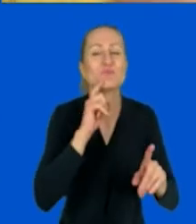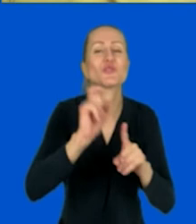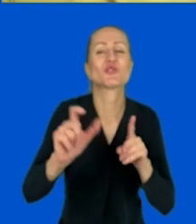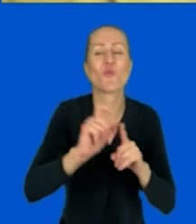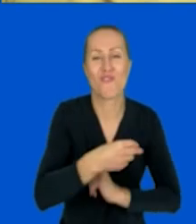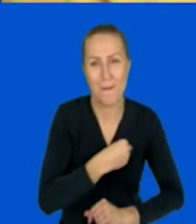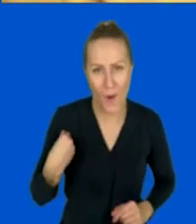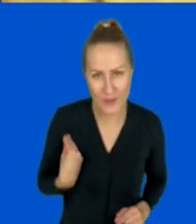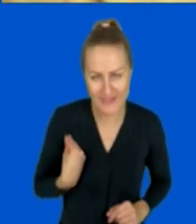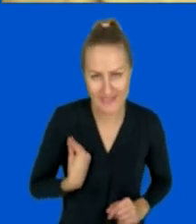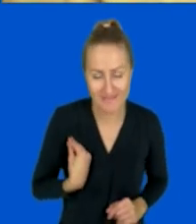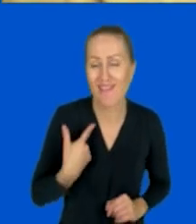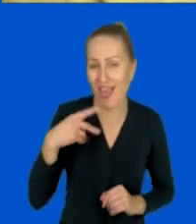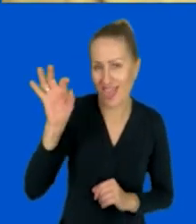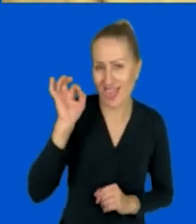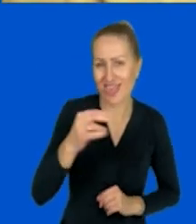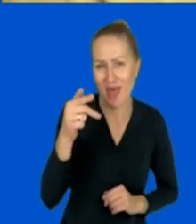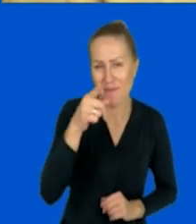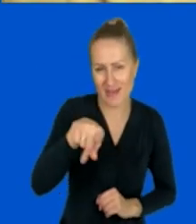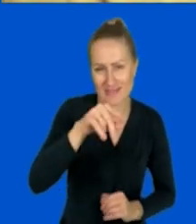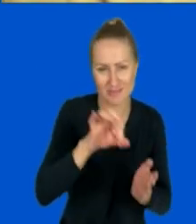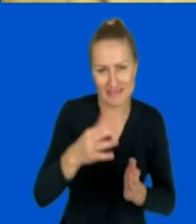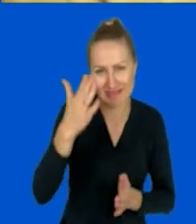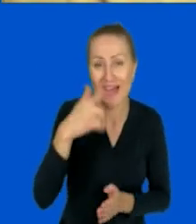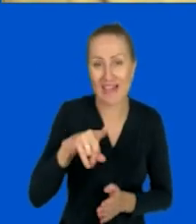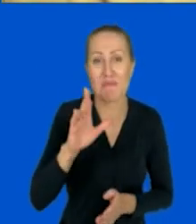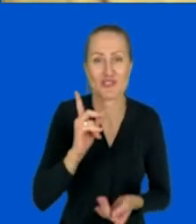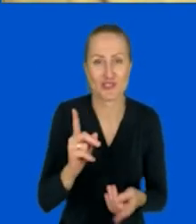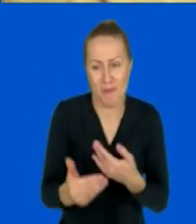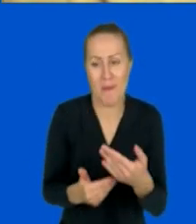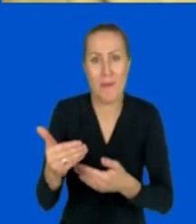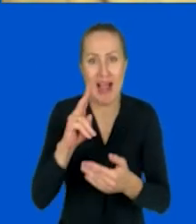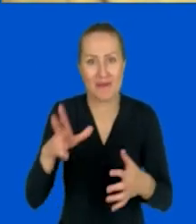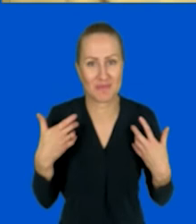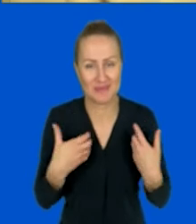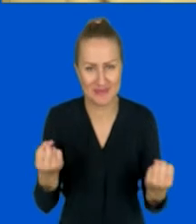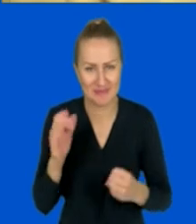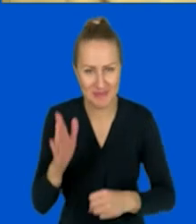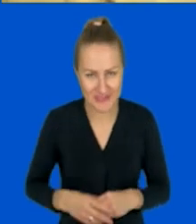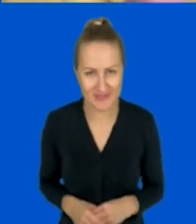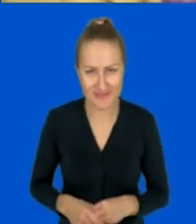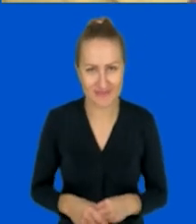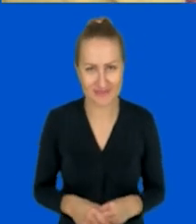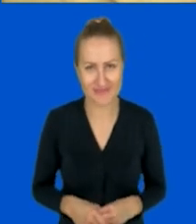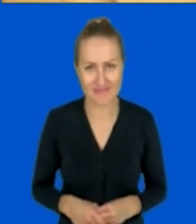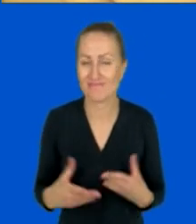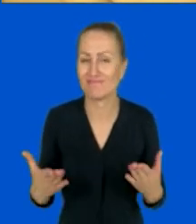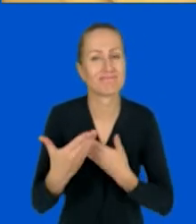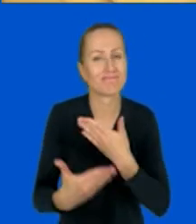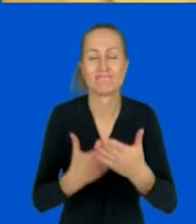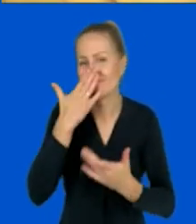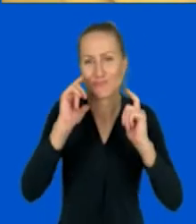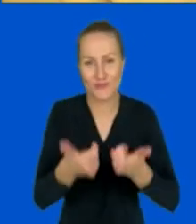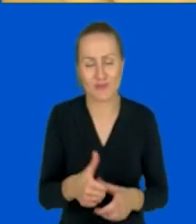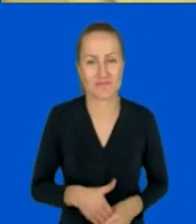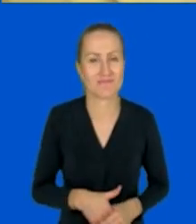Wybrałam taki temat, który myślę, że wszystkim jest znany, a więc będziesz się szybko grało i wszyscy będą mieli frajdę. Co się będzie działo? Będzie się